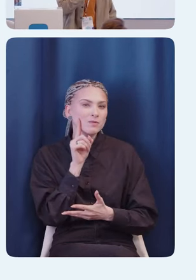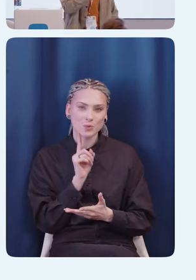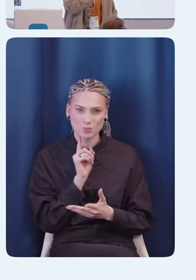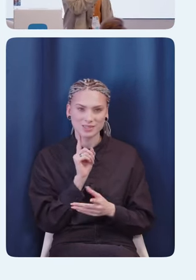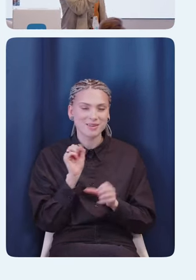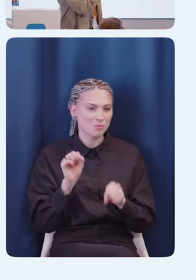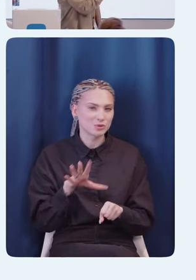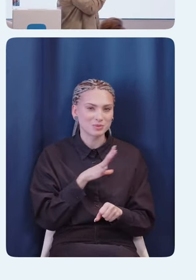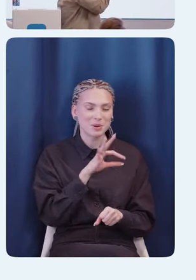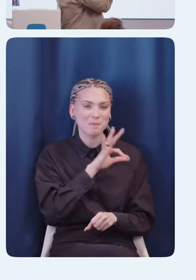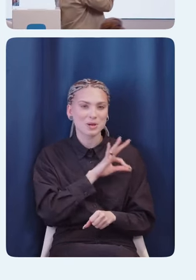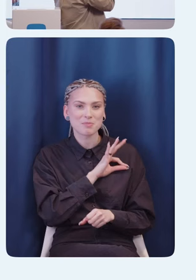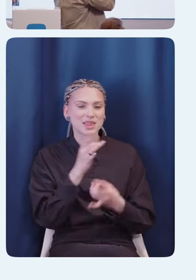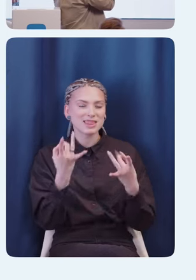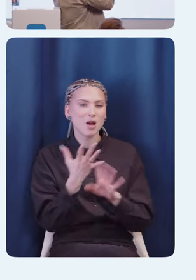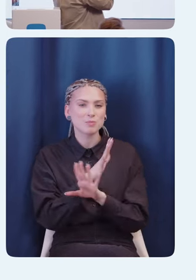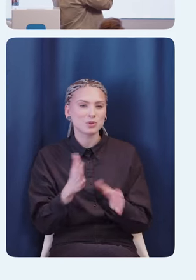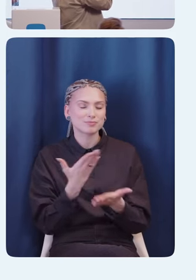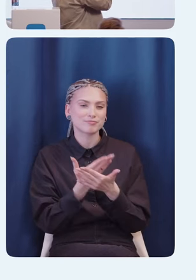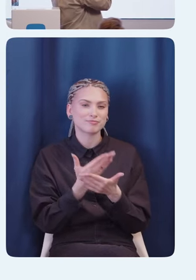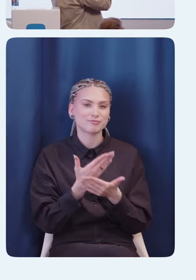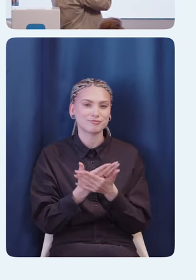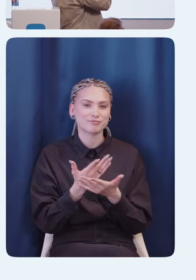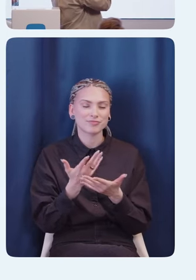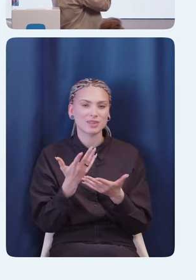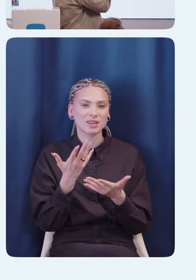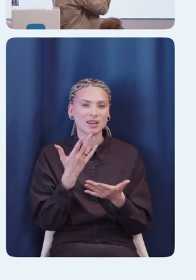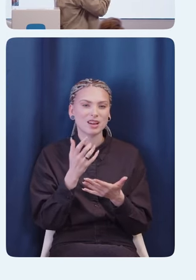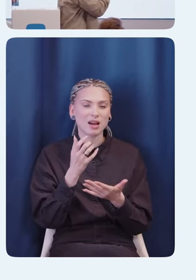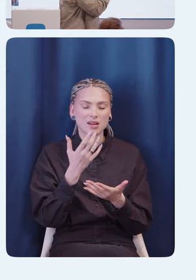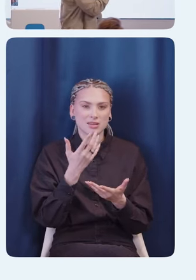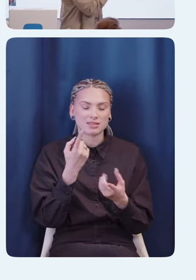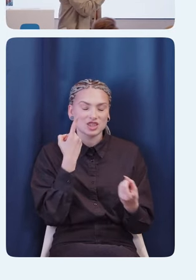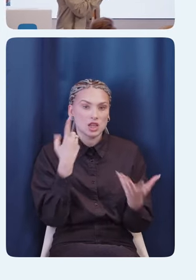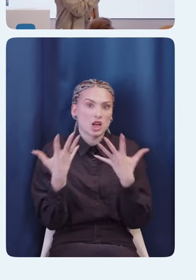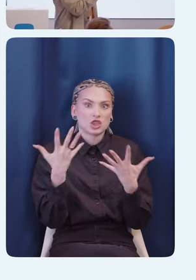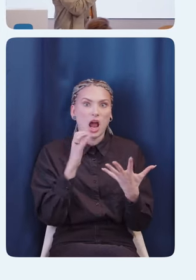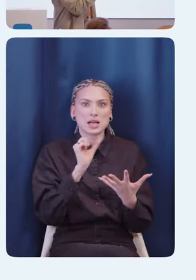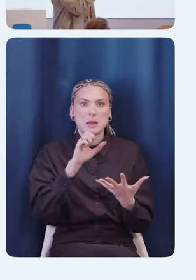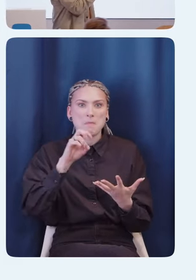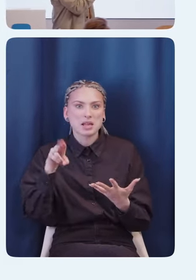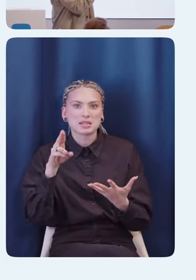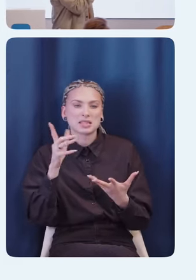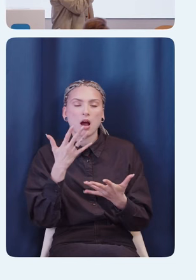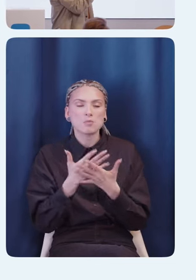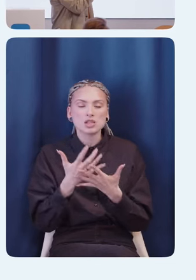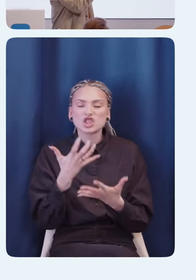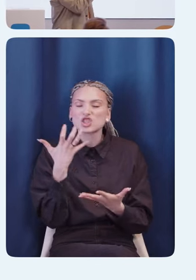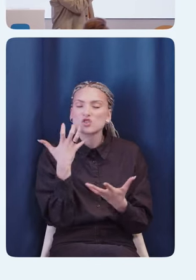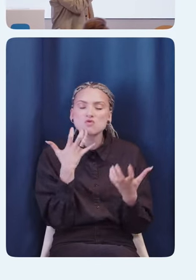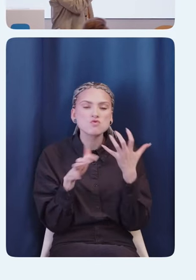было бы даже уместнее применять не просто вот такие насыщенные аспидно-синие названия, там, например, жгучий